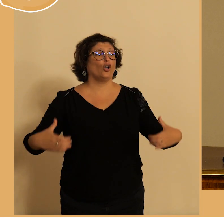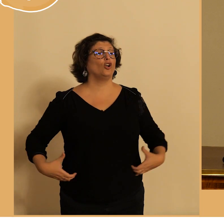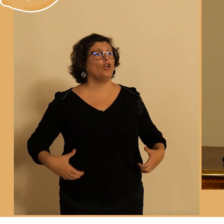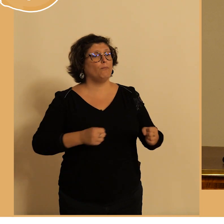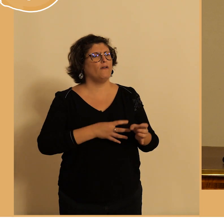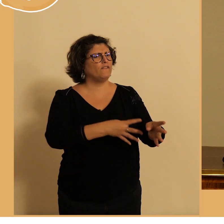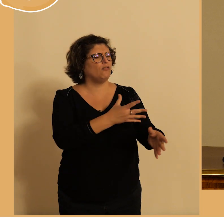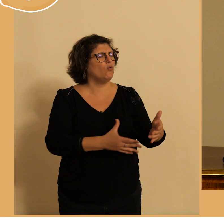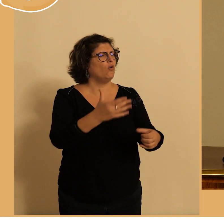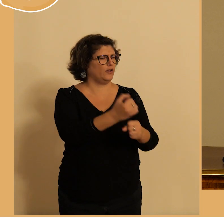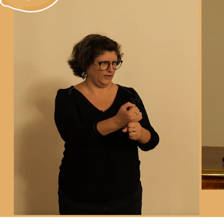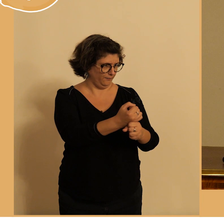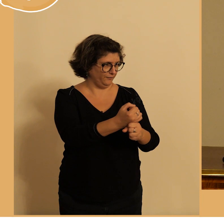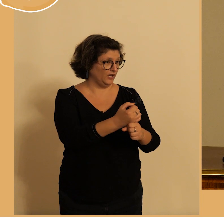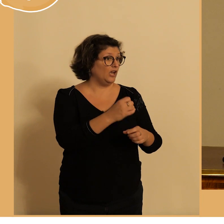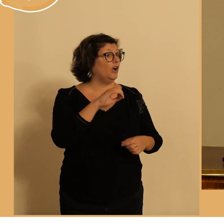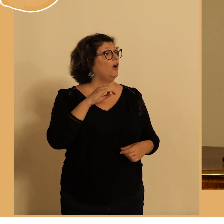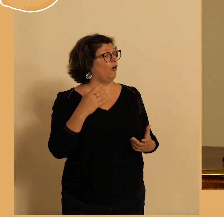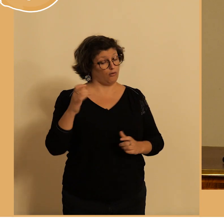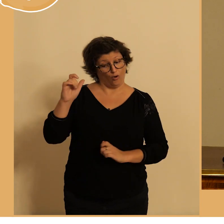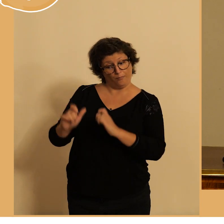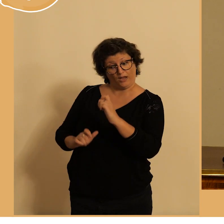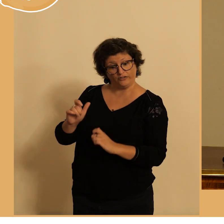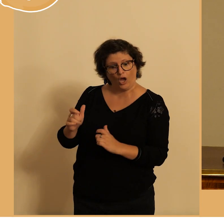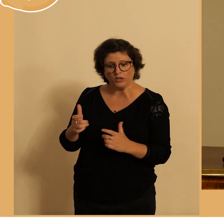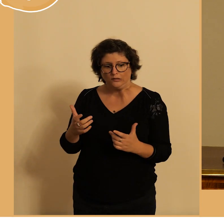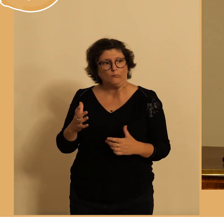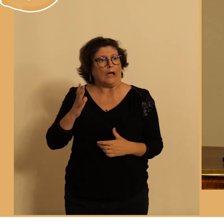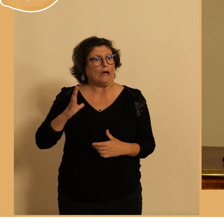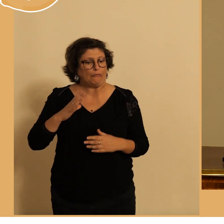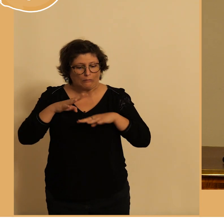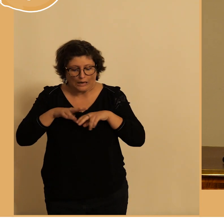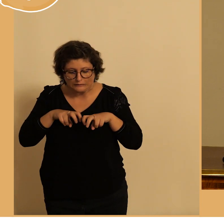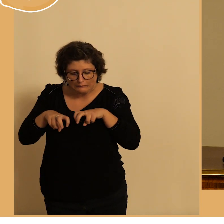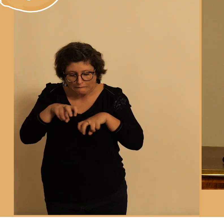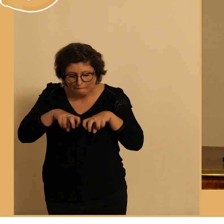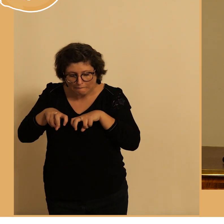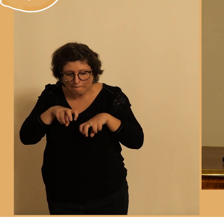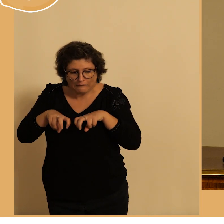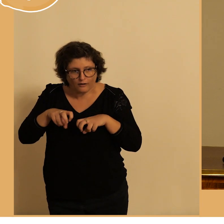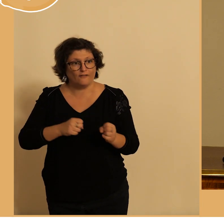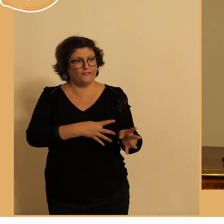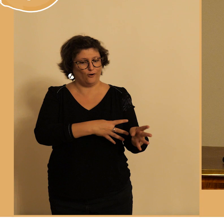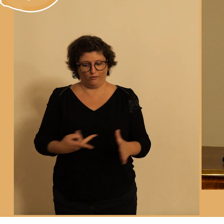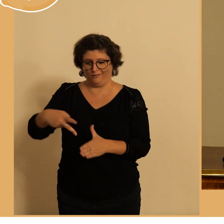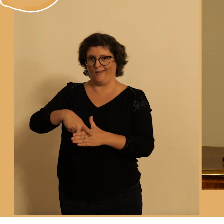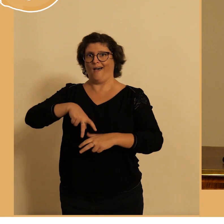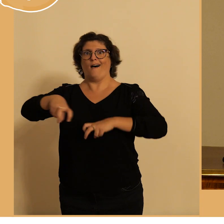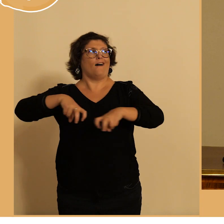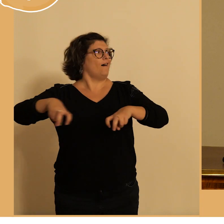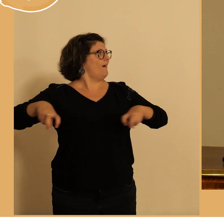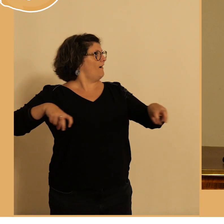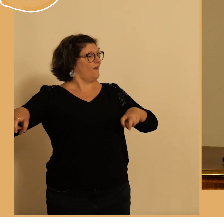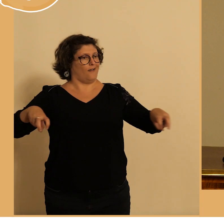donc au delà de l'émancipation sociale est-ce que vous pouvez considérer que c'était aussi un outil de mixité sociale de